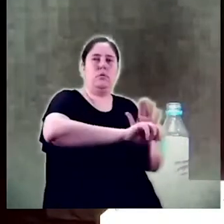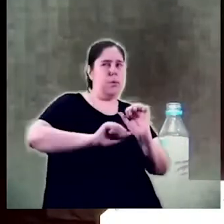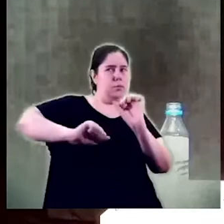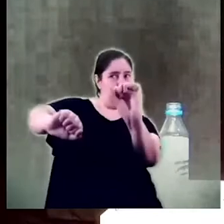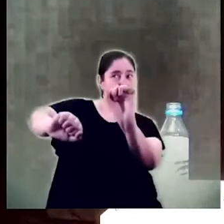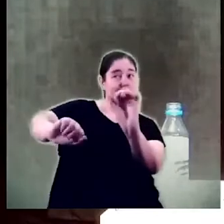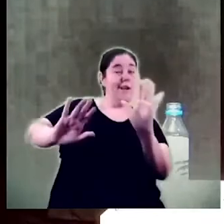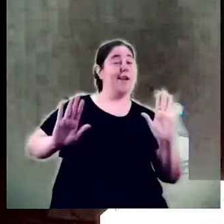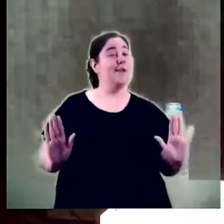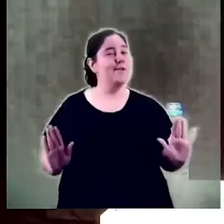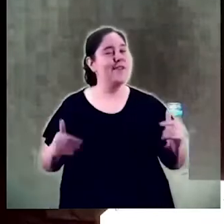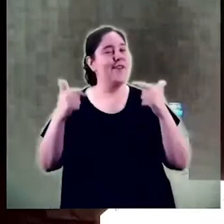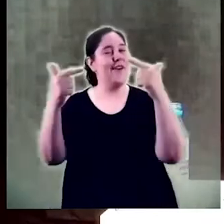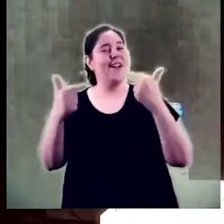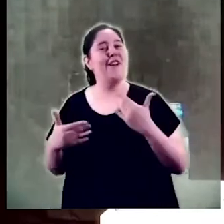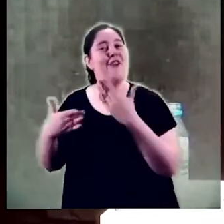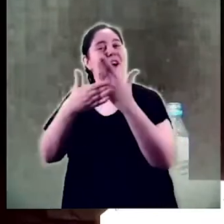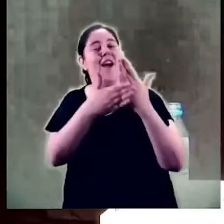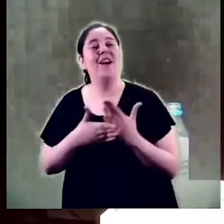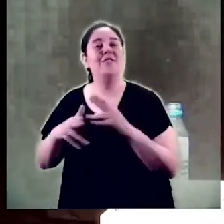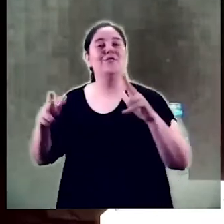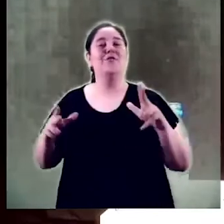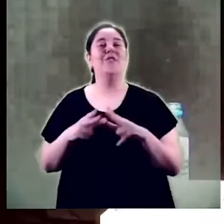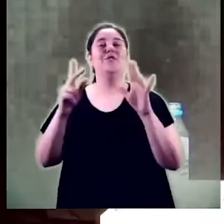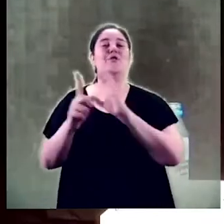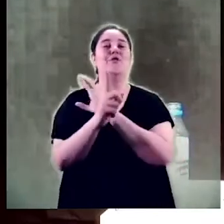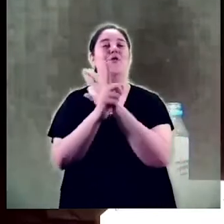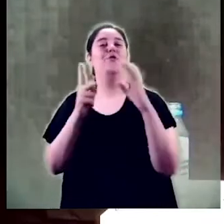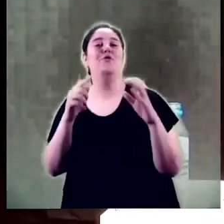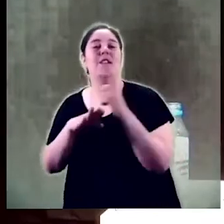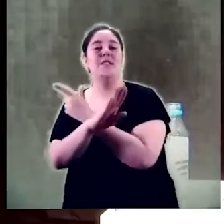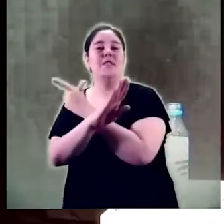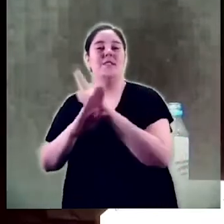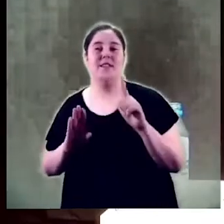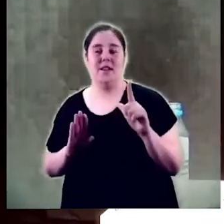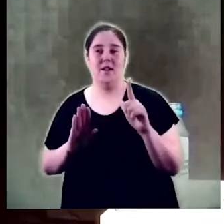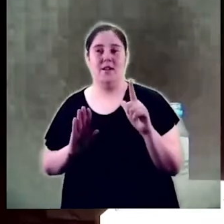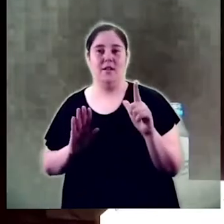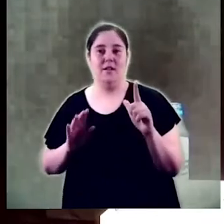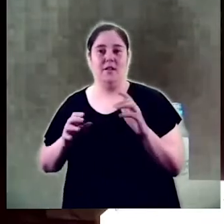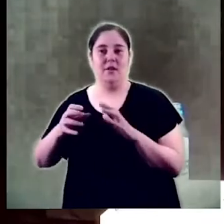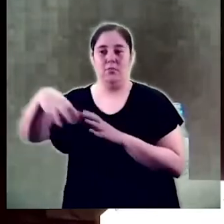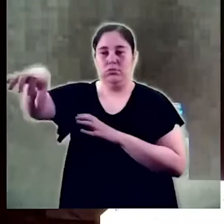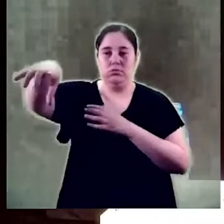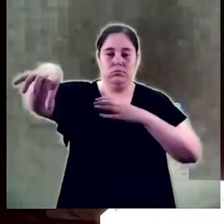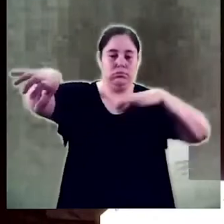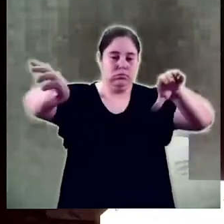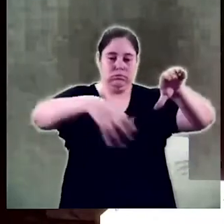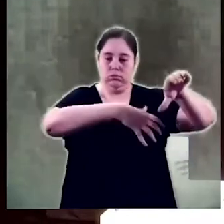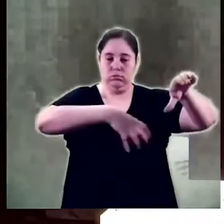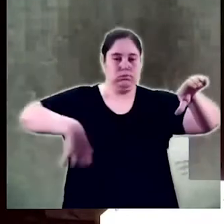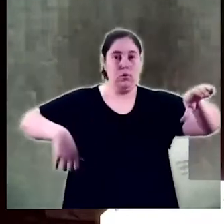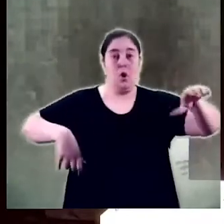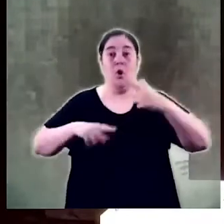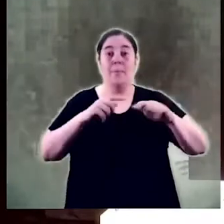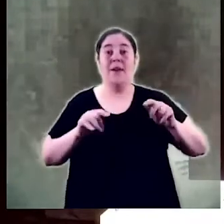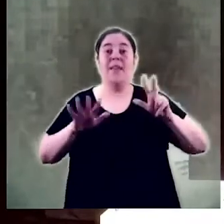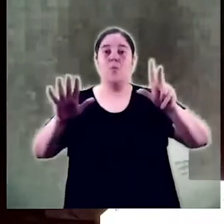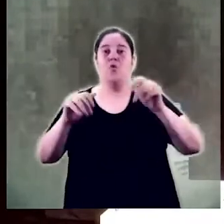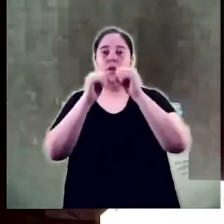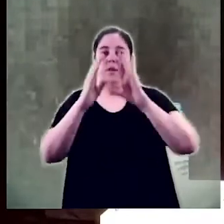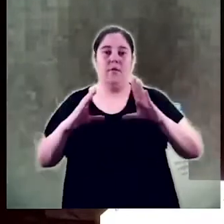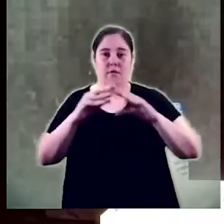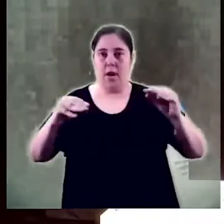El grau d'estudis socioculturals de gènere ens ha obligat a trencar aquesta tendència tan arrelada. Amb vuit facultats implicades ens